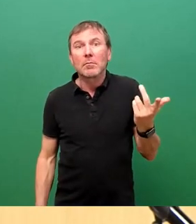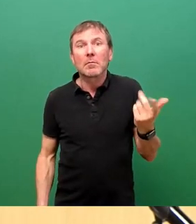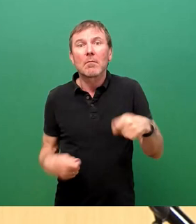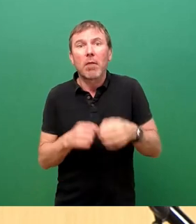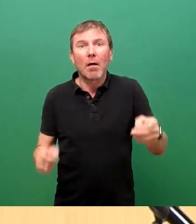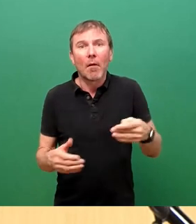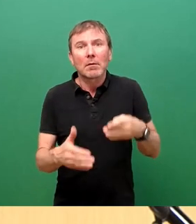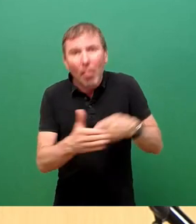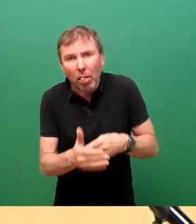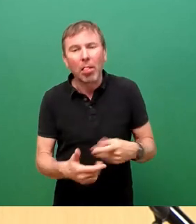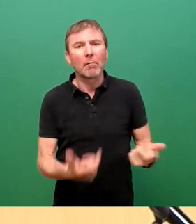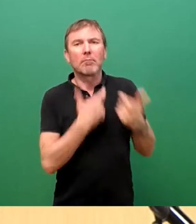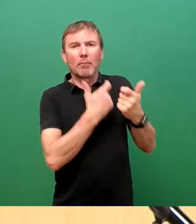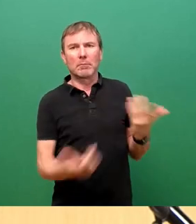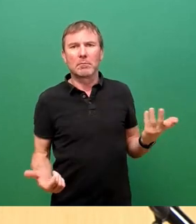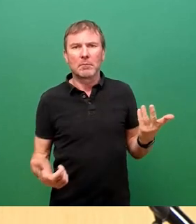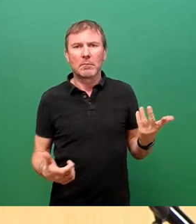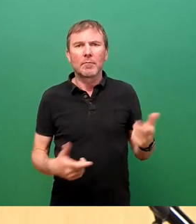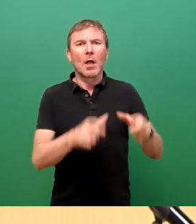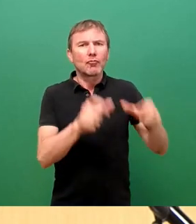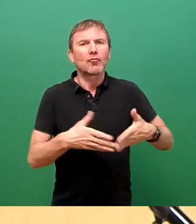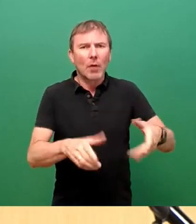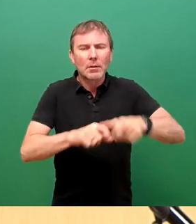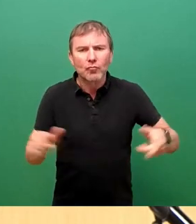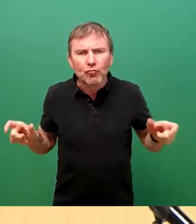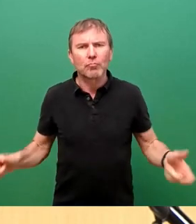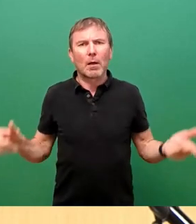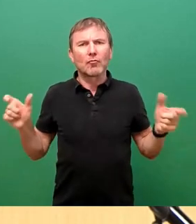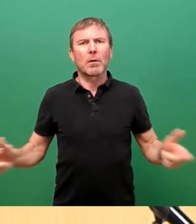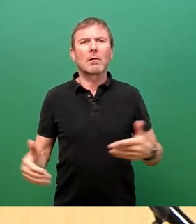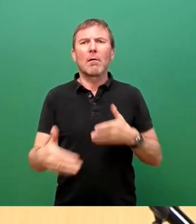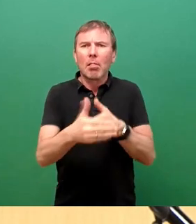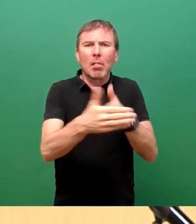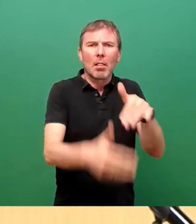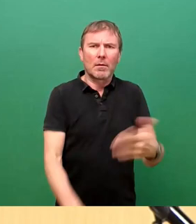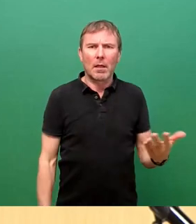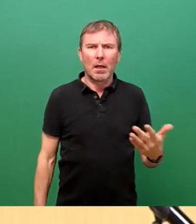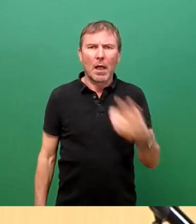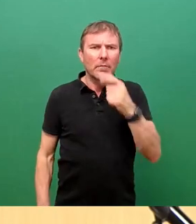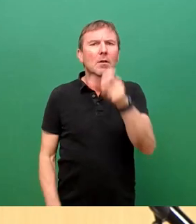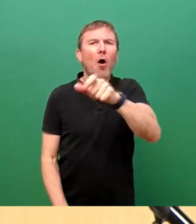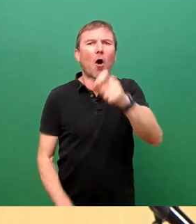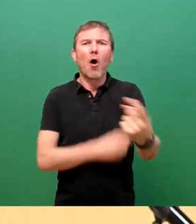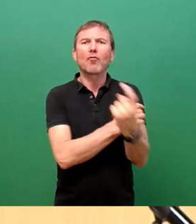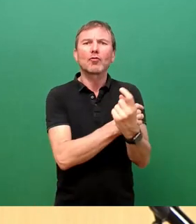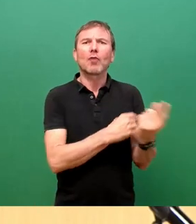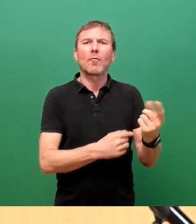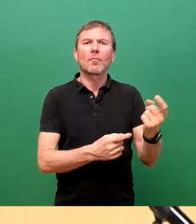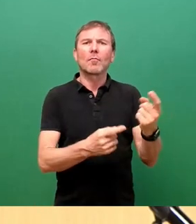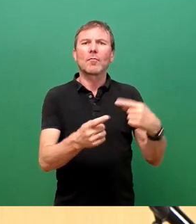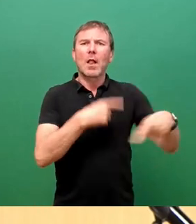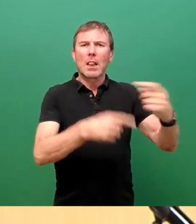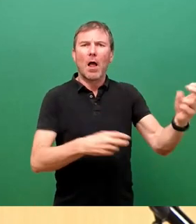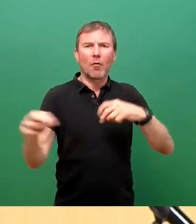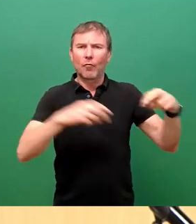stattfindet, die natürlich dann auch mit der Sperrung der Straße zu Einschränkungen stattfindet, wenn Laufgrundkraft wegfällt. Zusätzlich